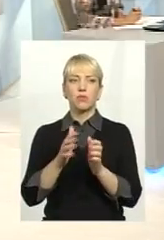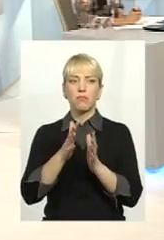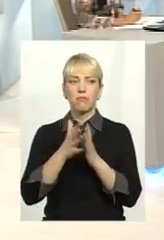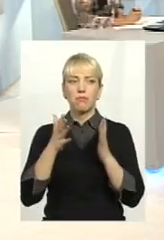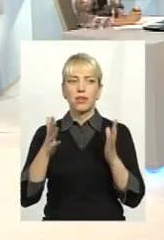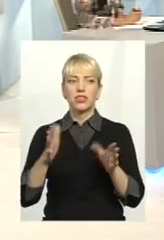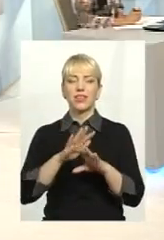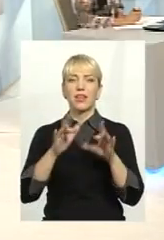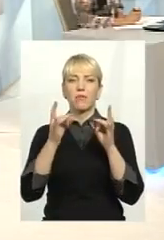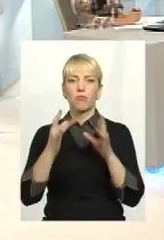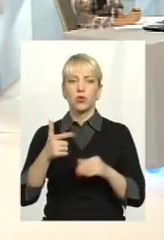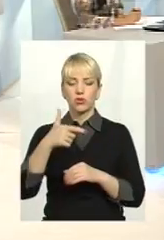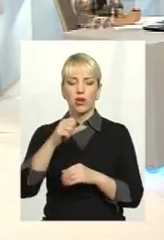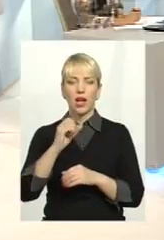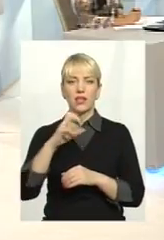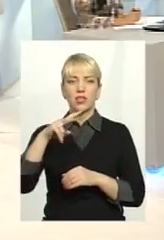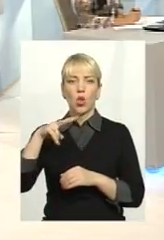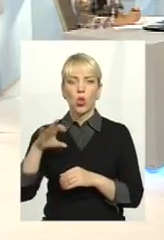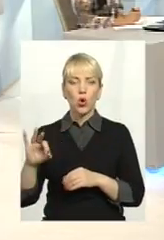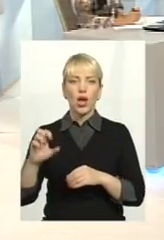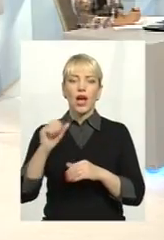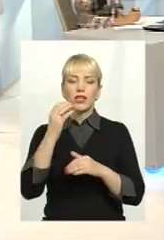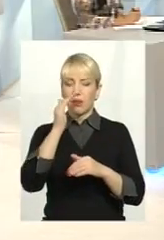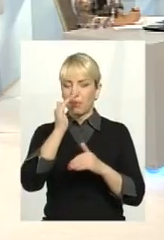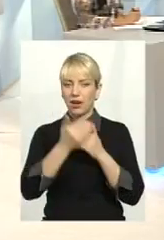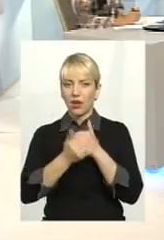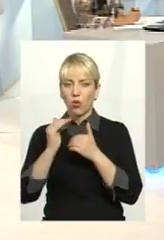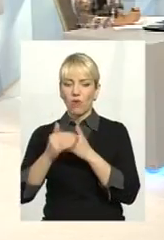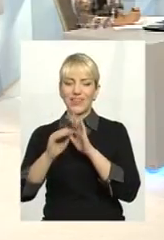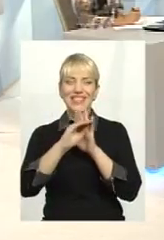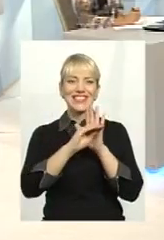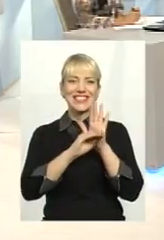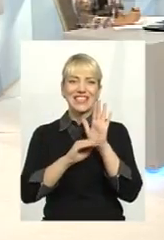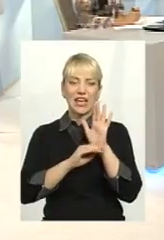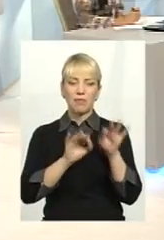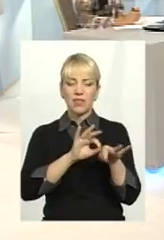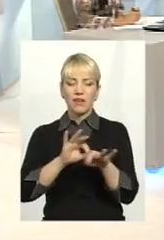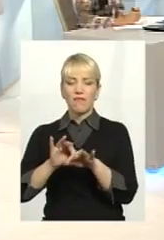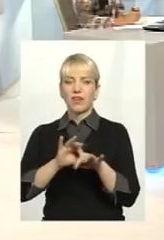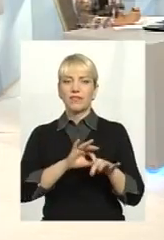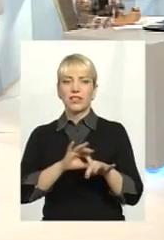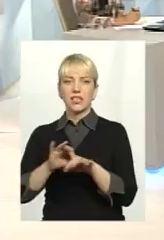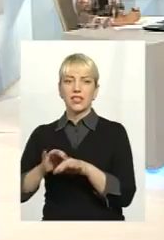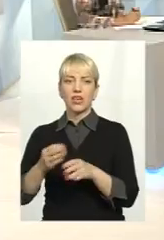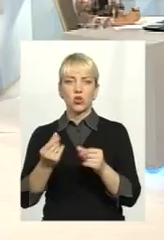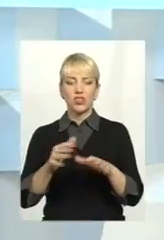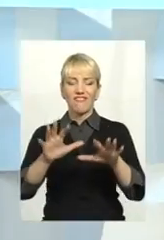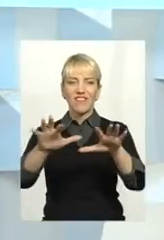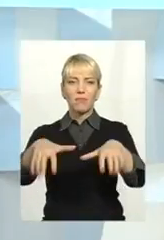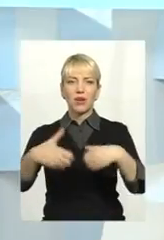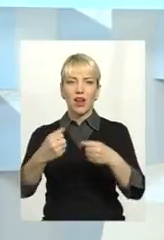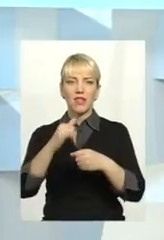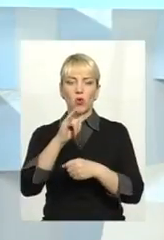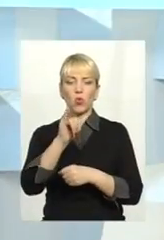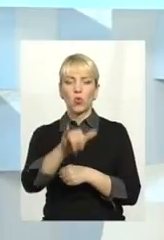не просто гасів, а ще і прихованих схем виведення грошей, відбирання у людей